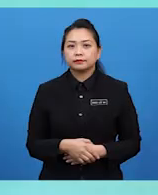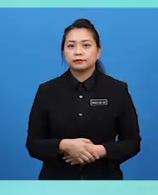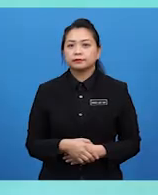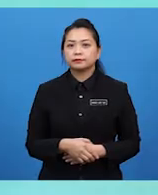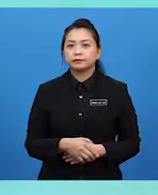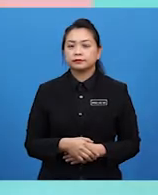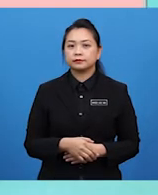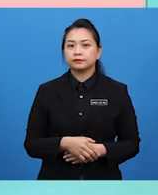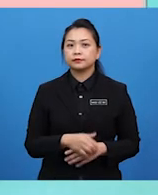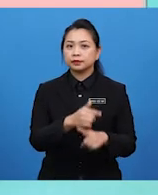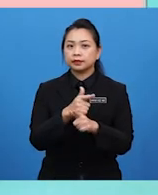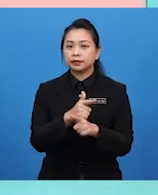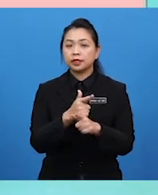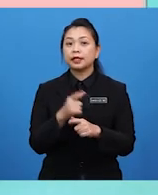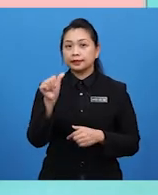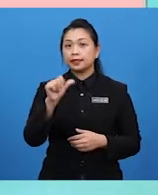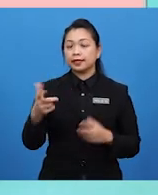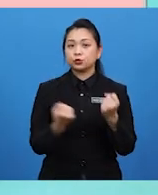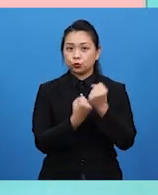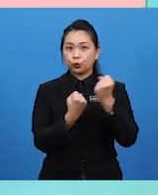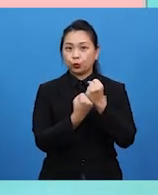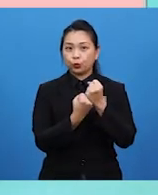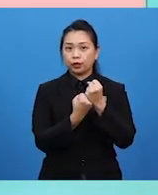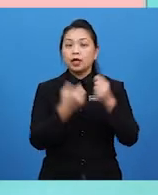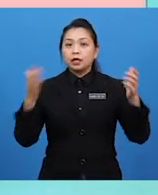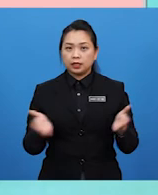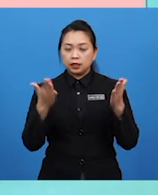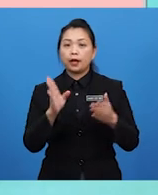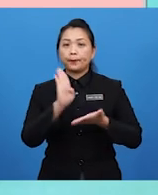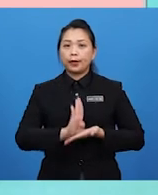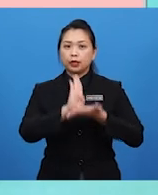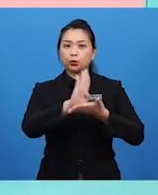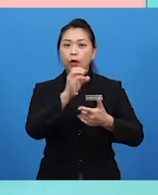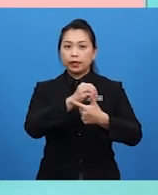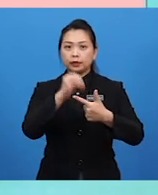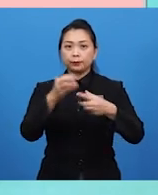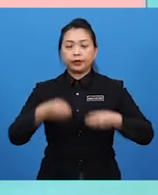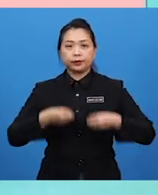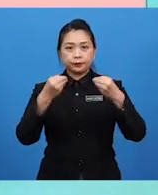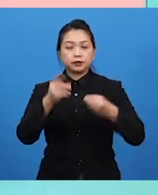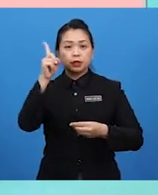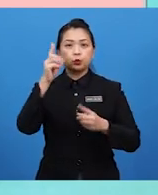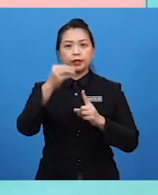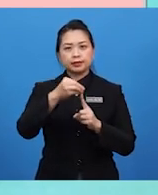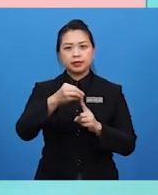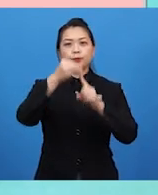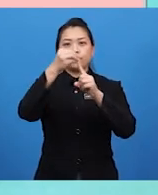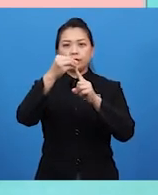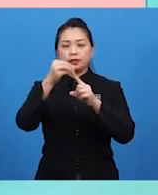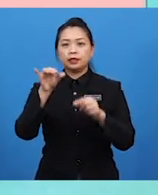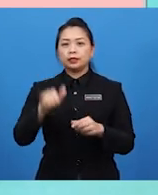Penaung atau penaungan pula ialah sokongan, galakkan bantuan atau pemberian sesuatu